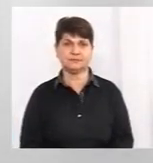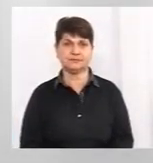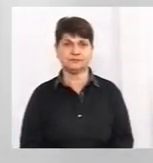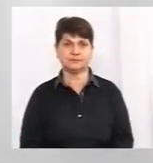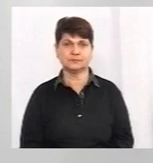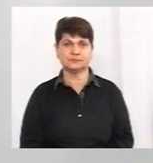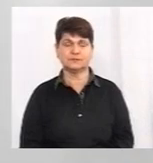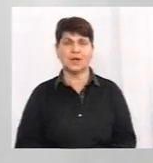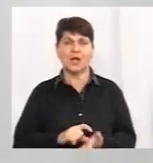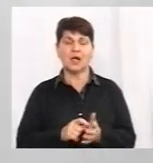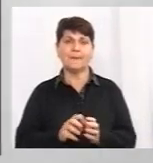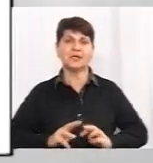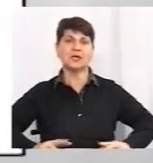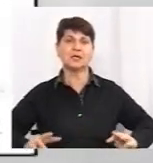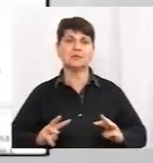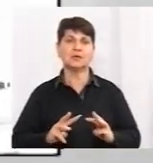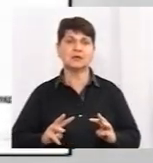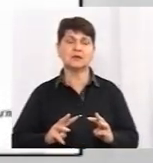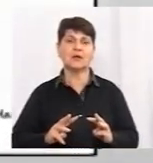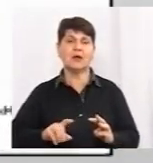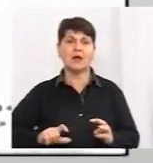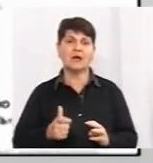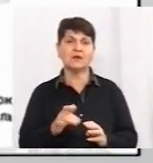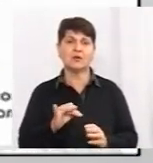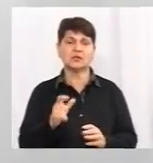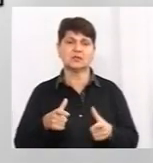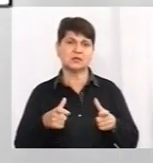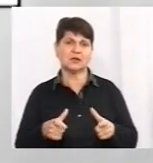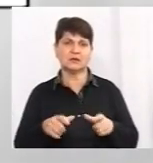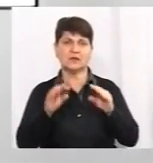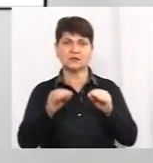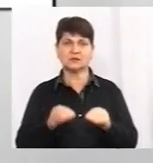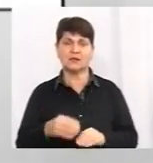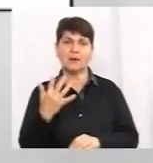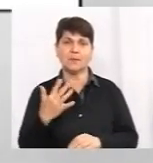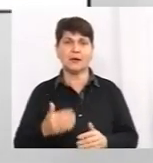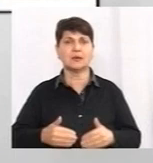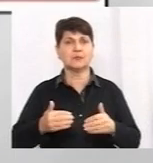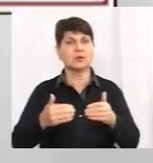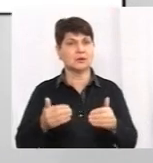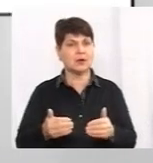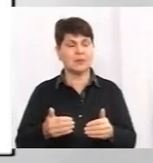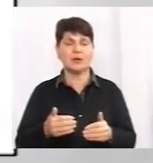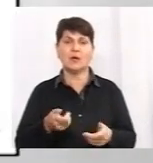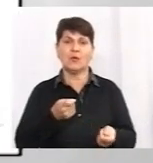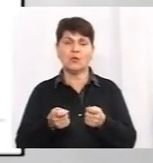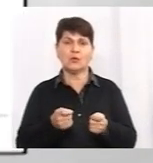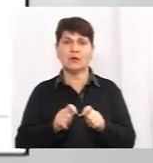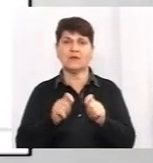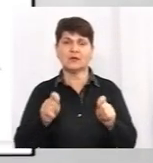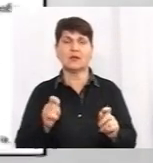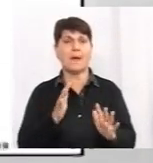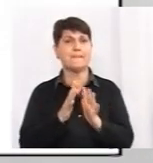Кабінет міністрів представив план виходу з карантину. Він складається з п'яти етапів. Уряді пропонують відкрити парки,